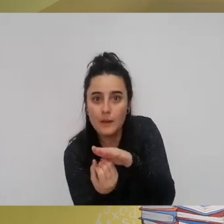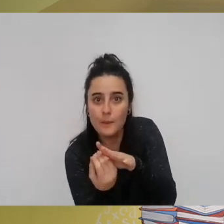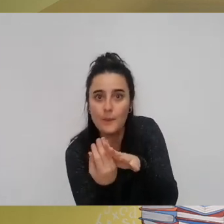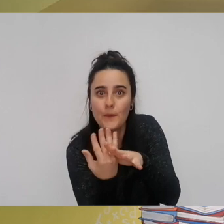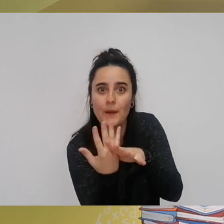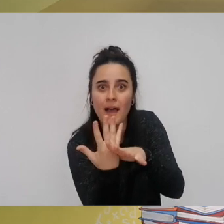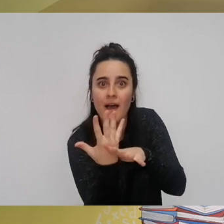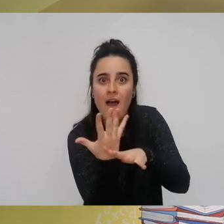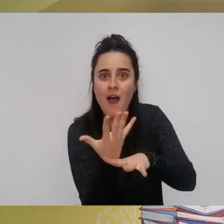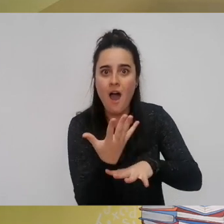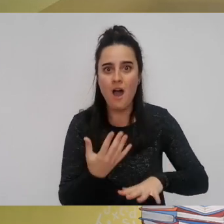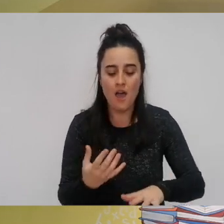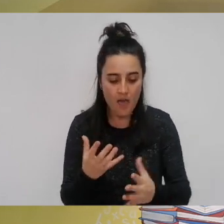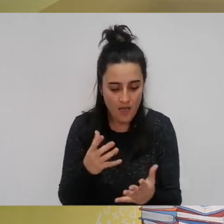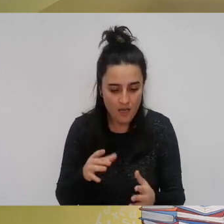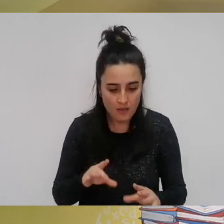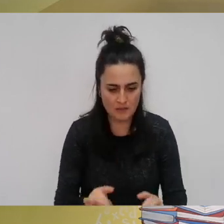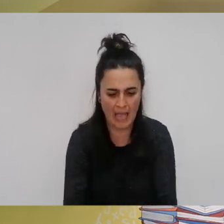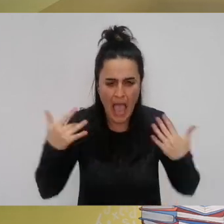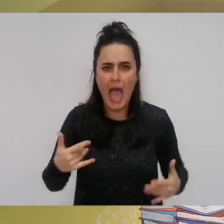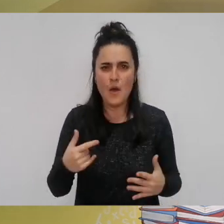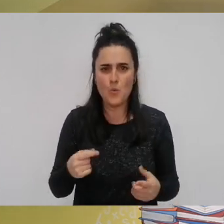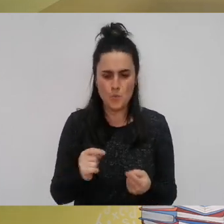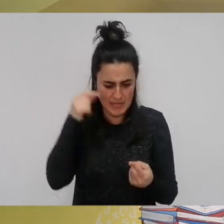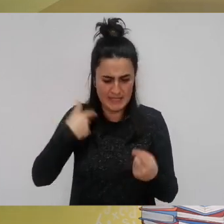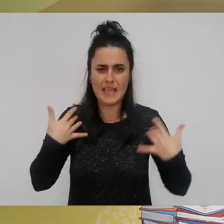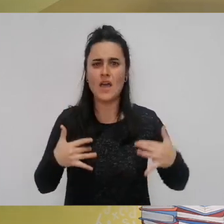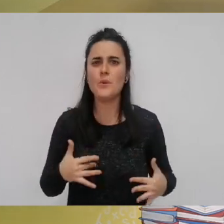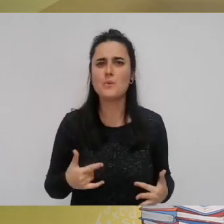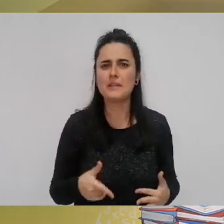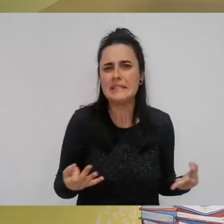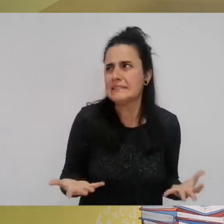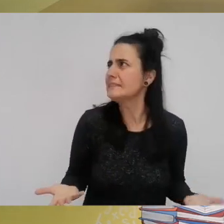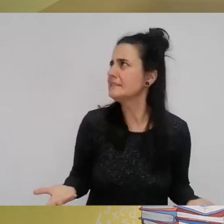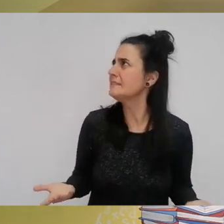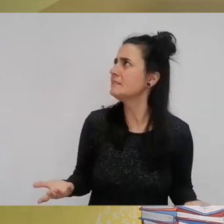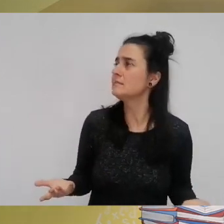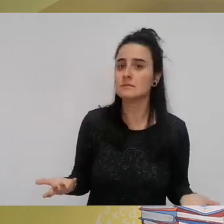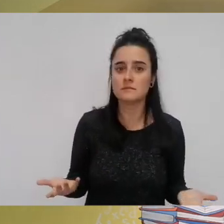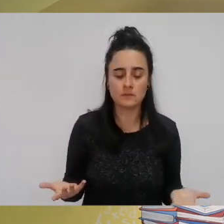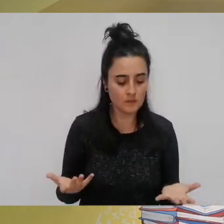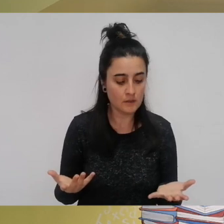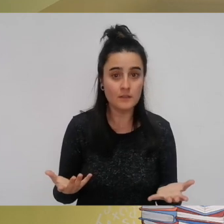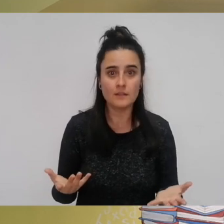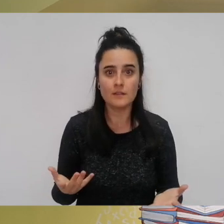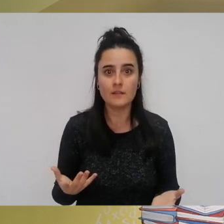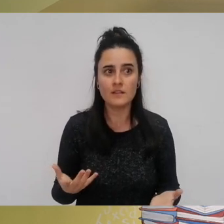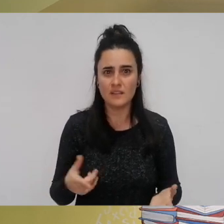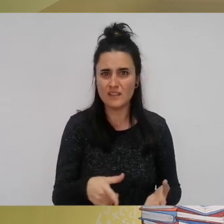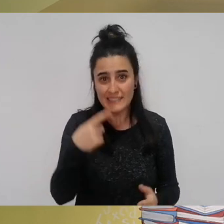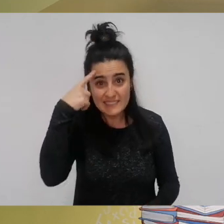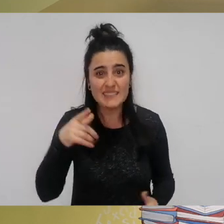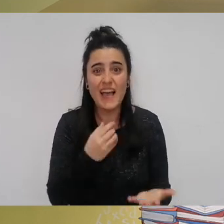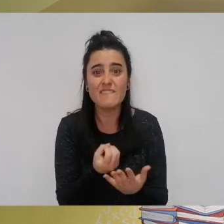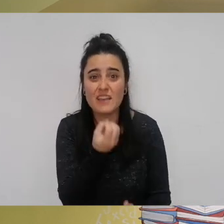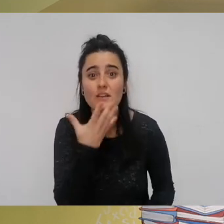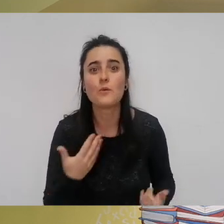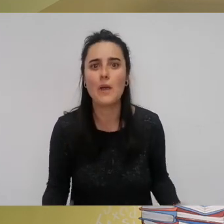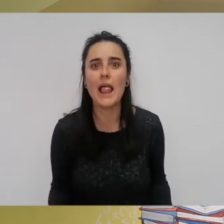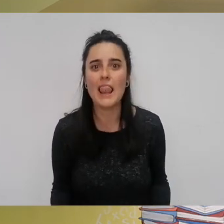jaiotzen asizen ai kontuz iztade ditentu zer da badakizu ez landare zan